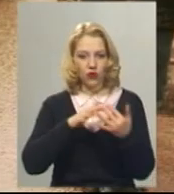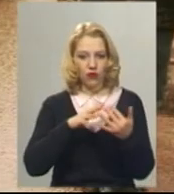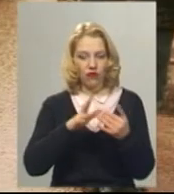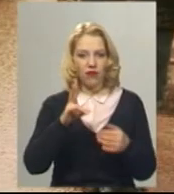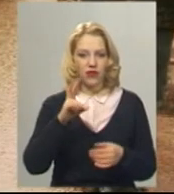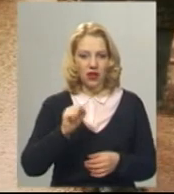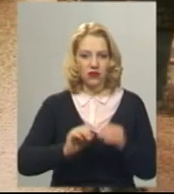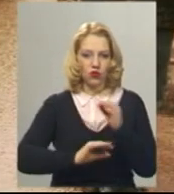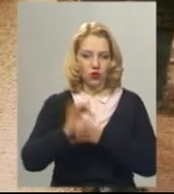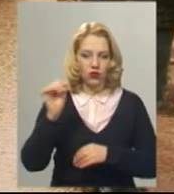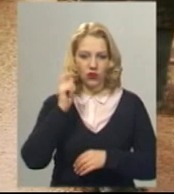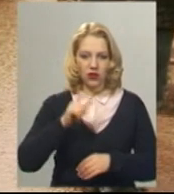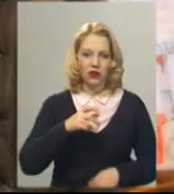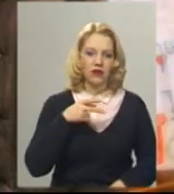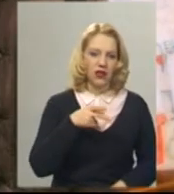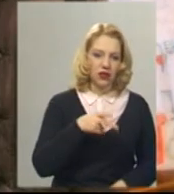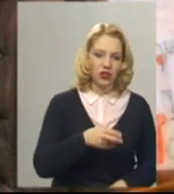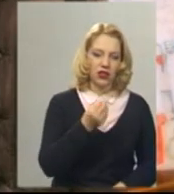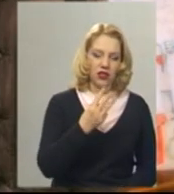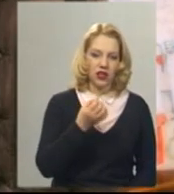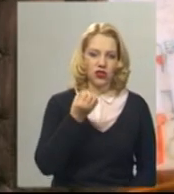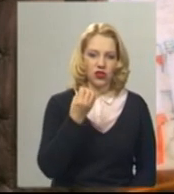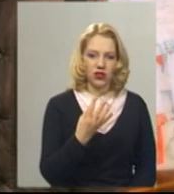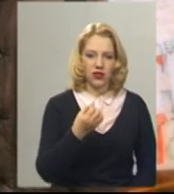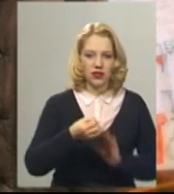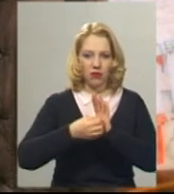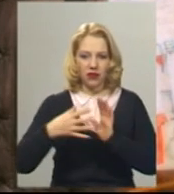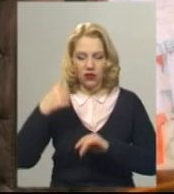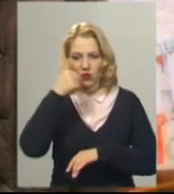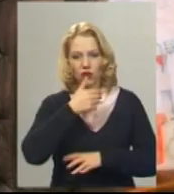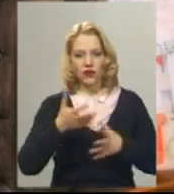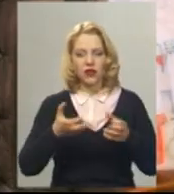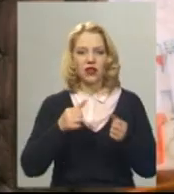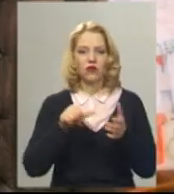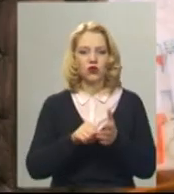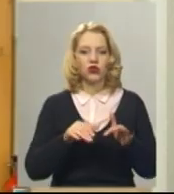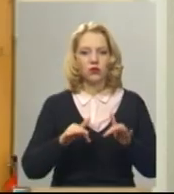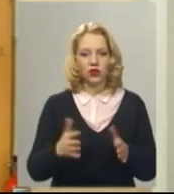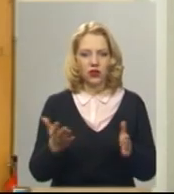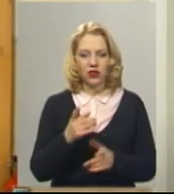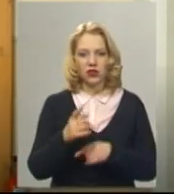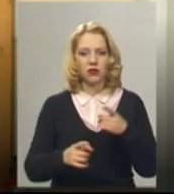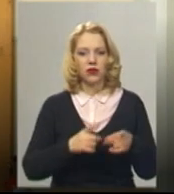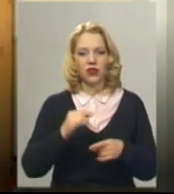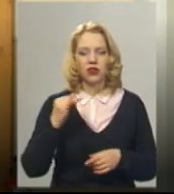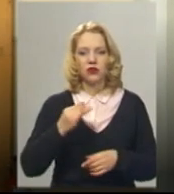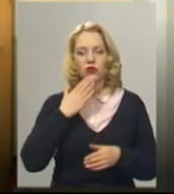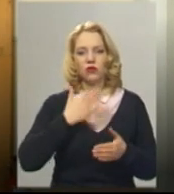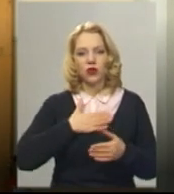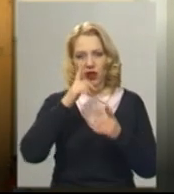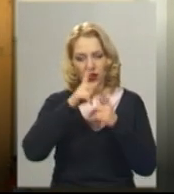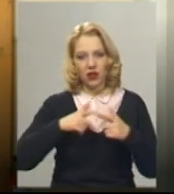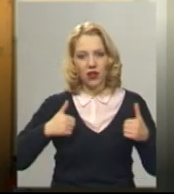2013, 2014 і навіть 2015 роках взяти участь у подіях, які, по суті, змінили історію моєї країни,